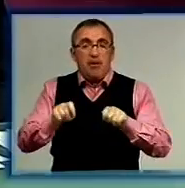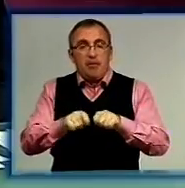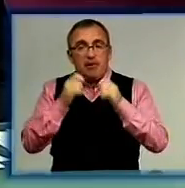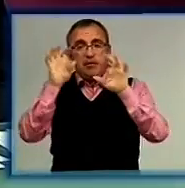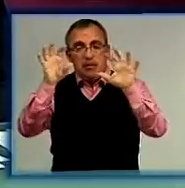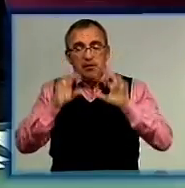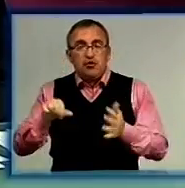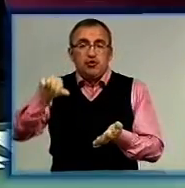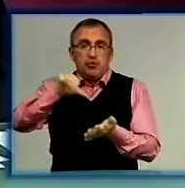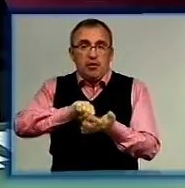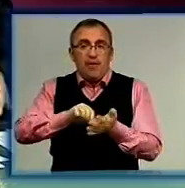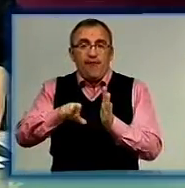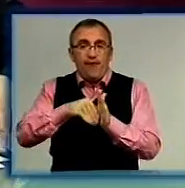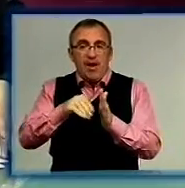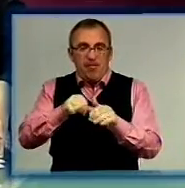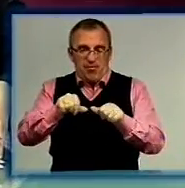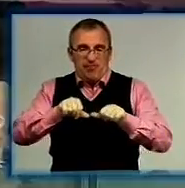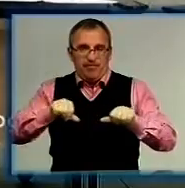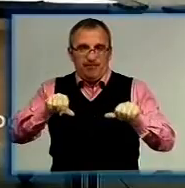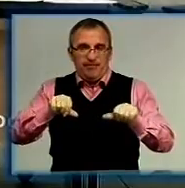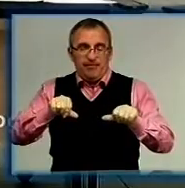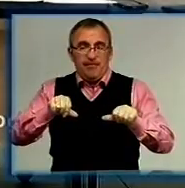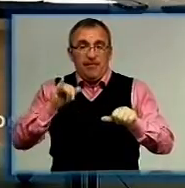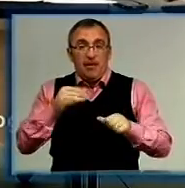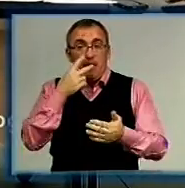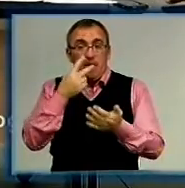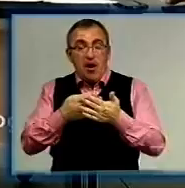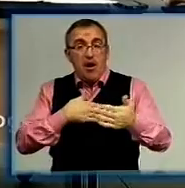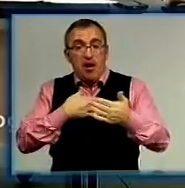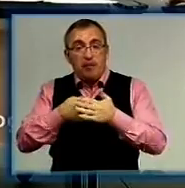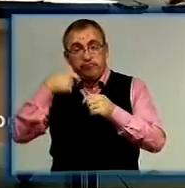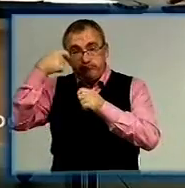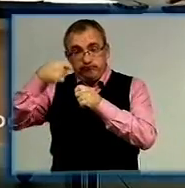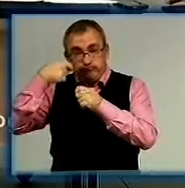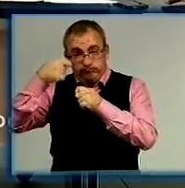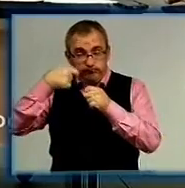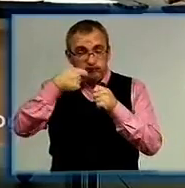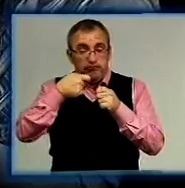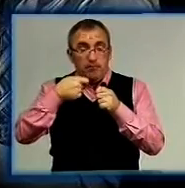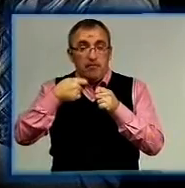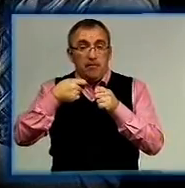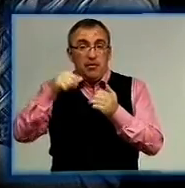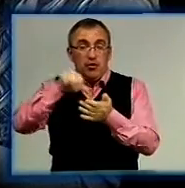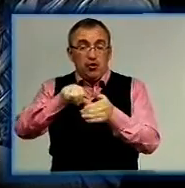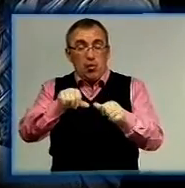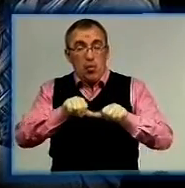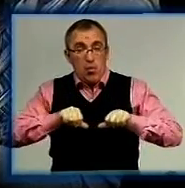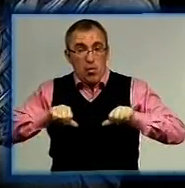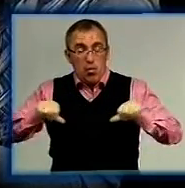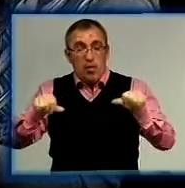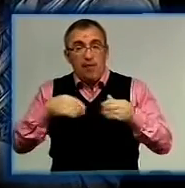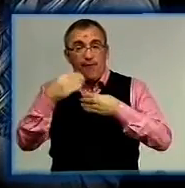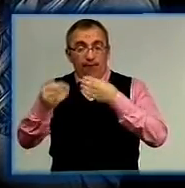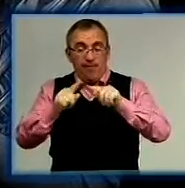законів членами виборчих дільниць. Все побачення активісти знімали на камери, розповідають, нерідко члени комісії видавали